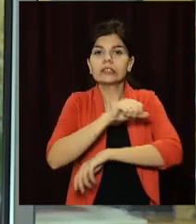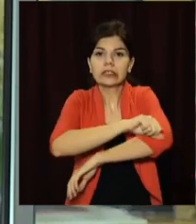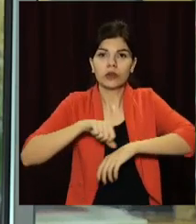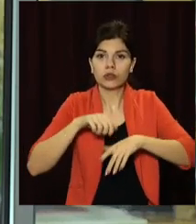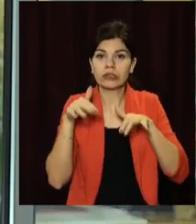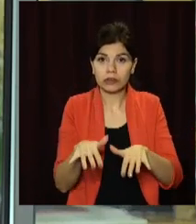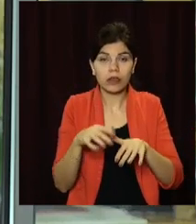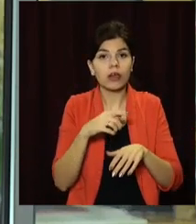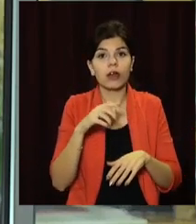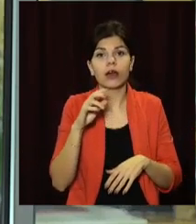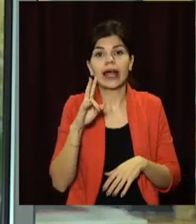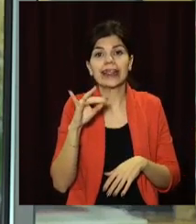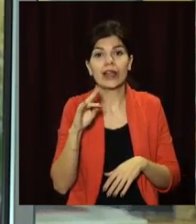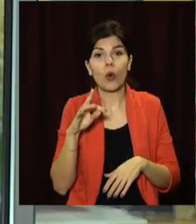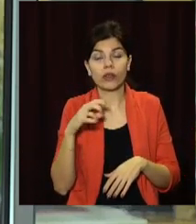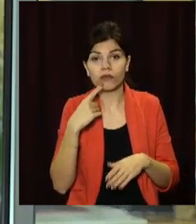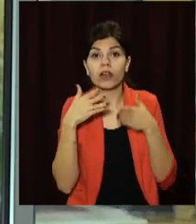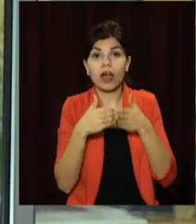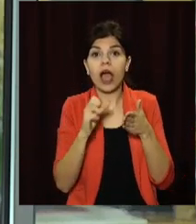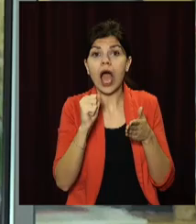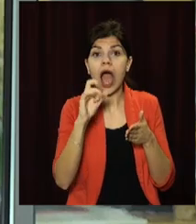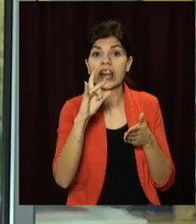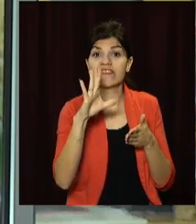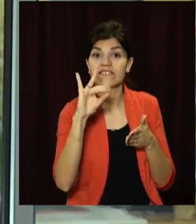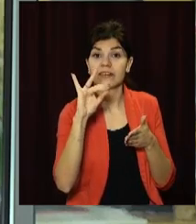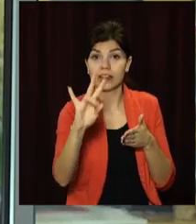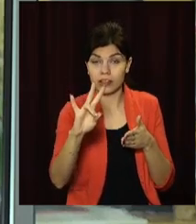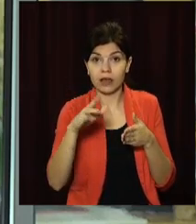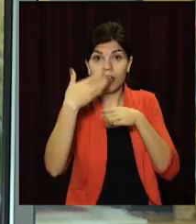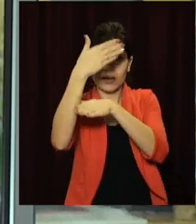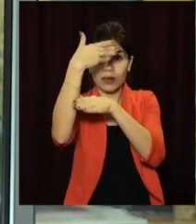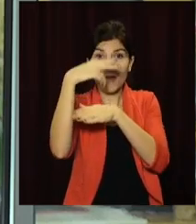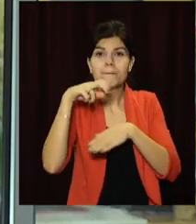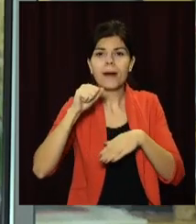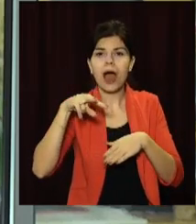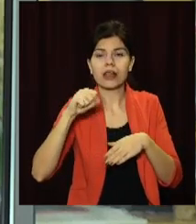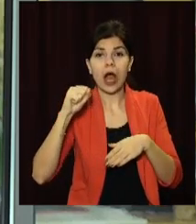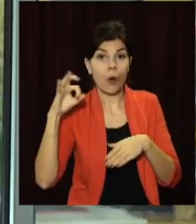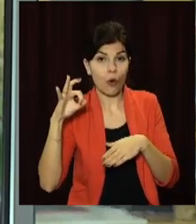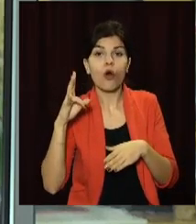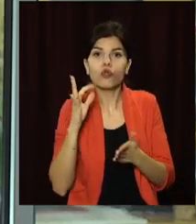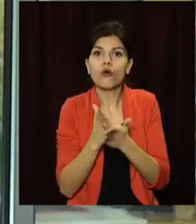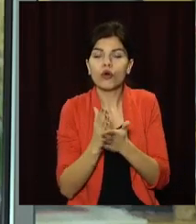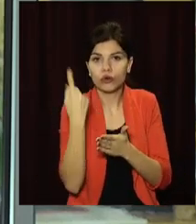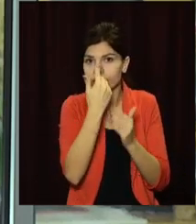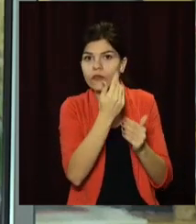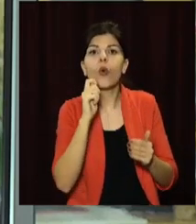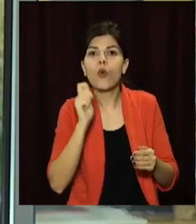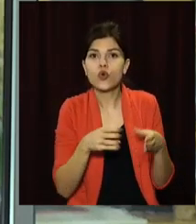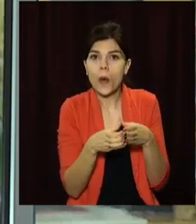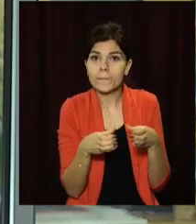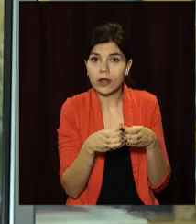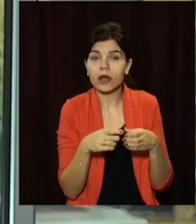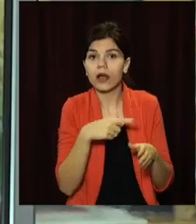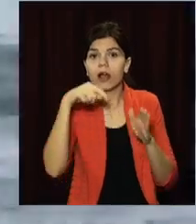України Олега Ніколенка, судно «Арвін» йшло під прапором «Палау». Але належали українські компанії. На